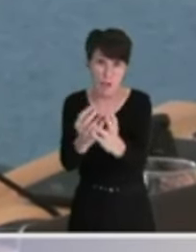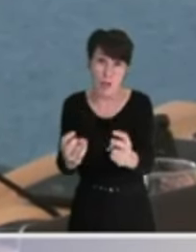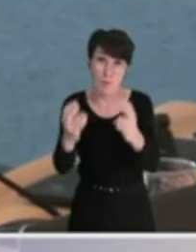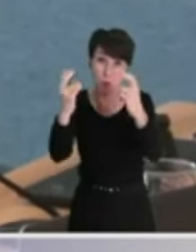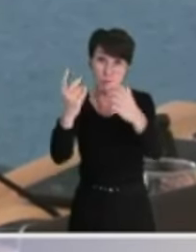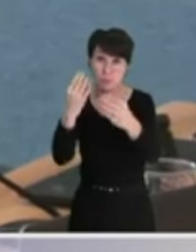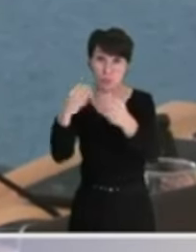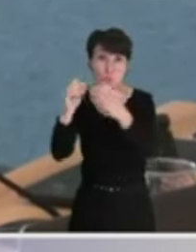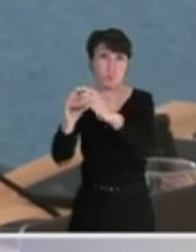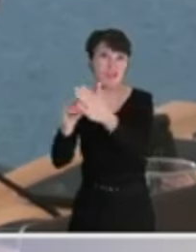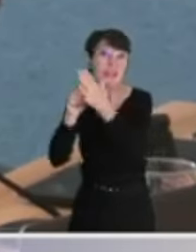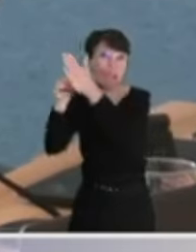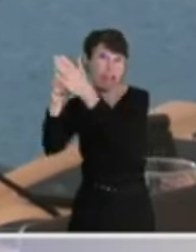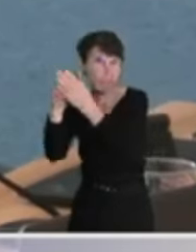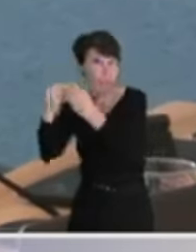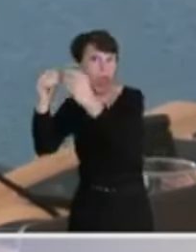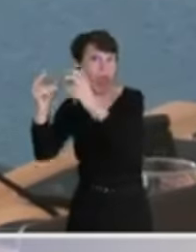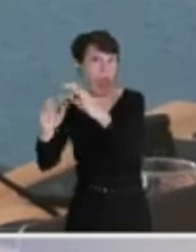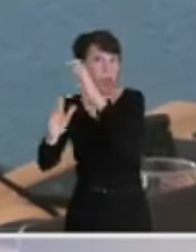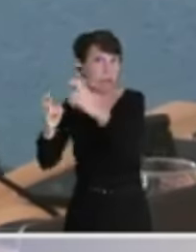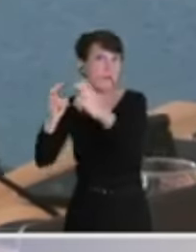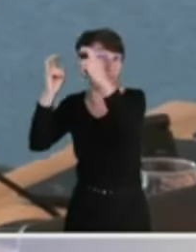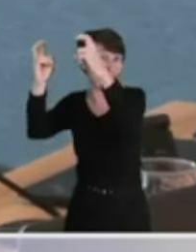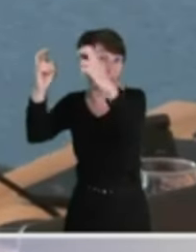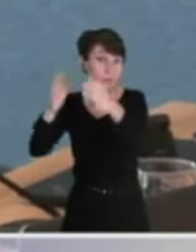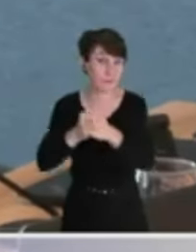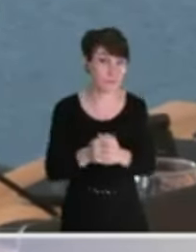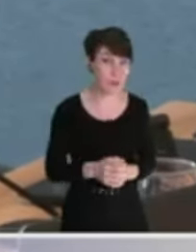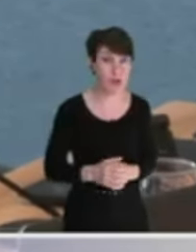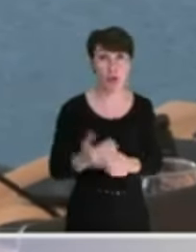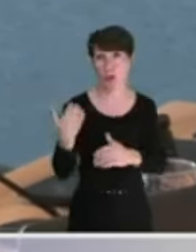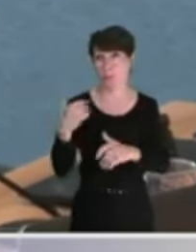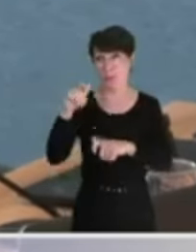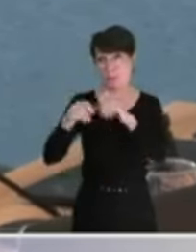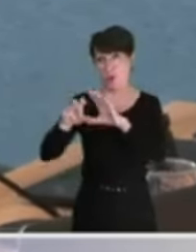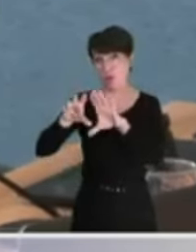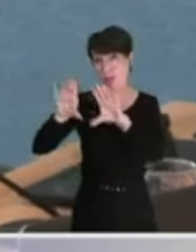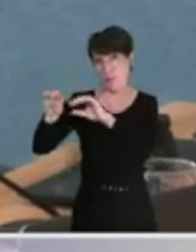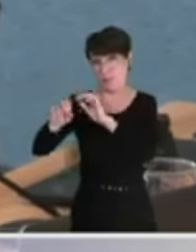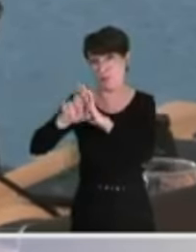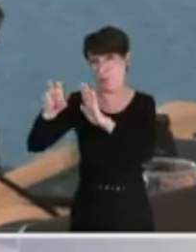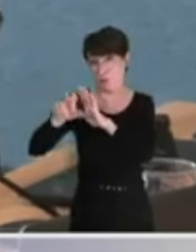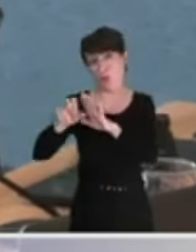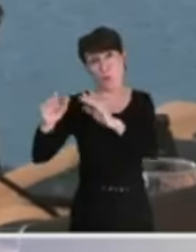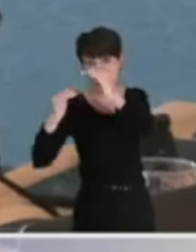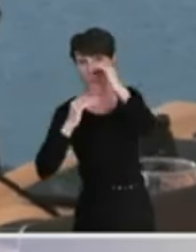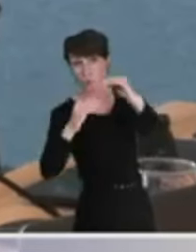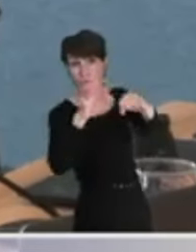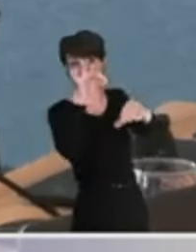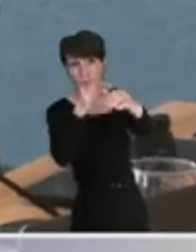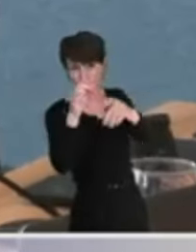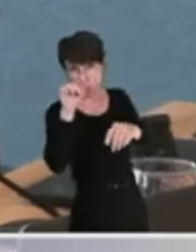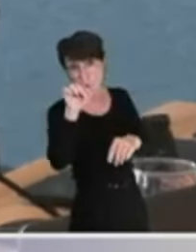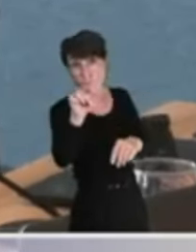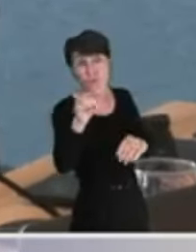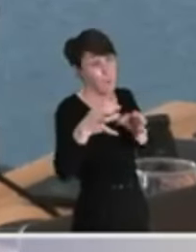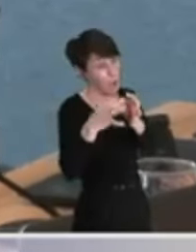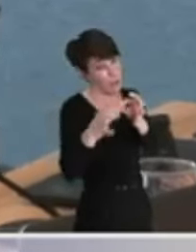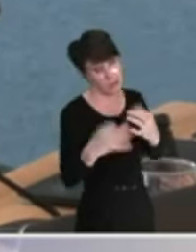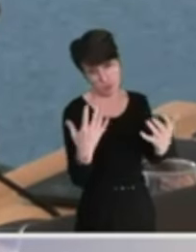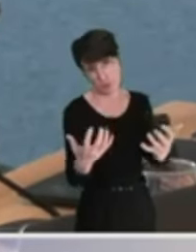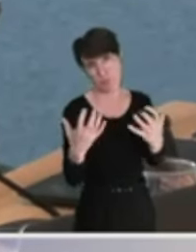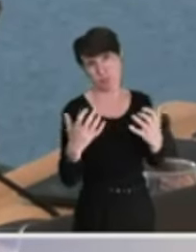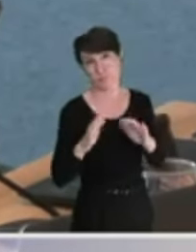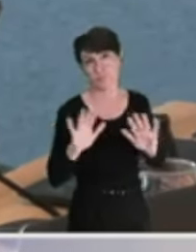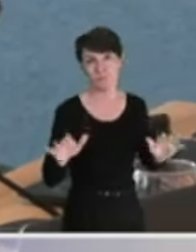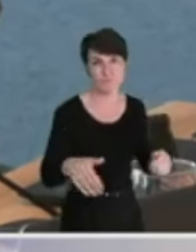dette. Les grenoblois vous ont fait confiance et on a le résultat aujourd'hui. Je